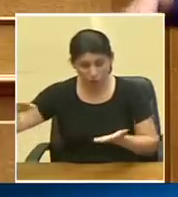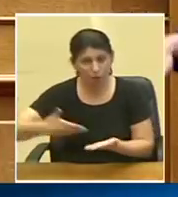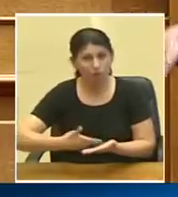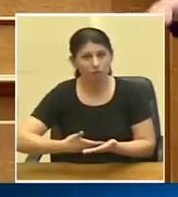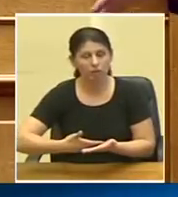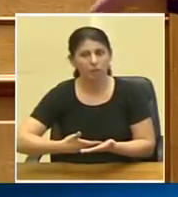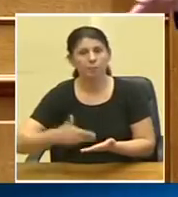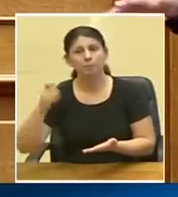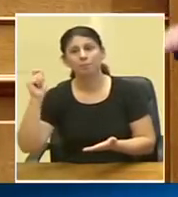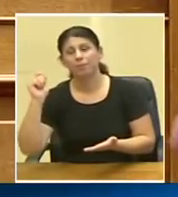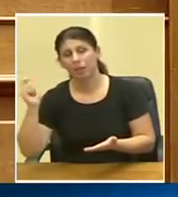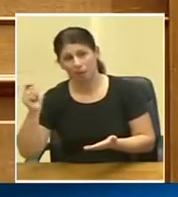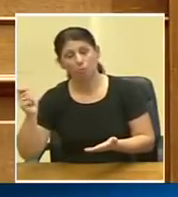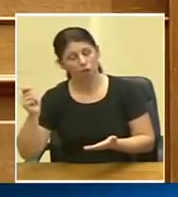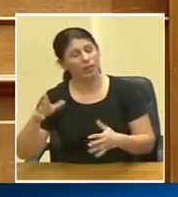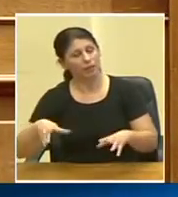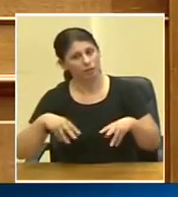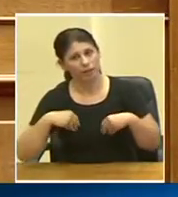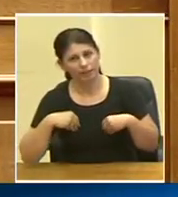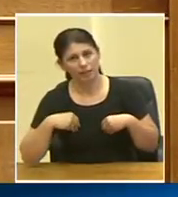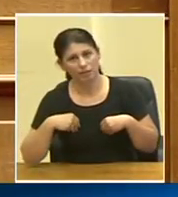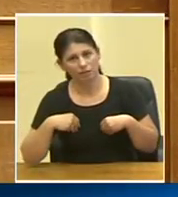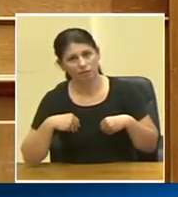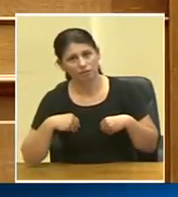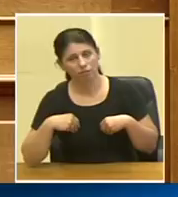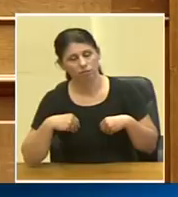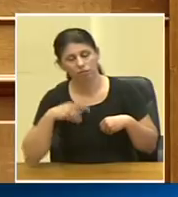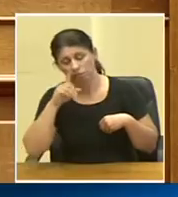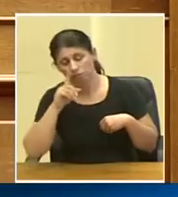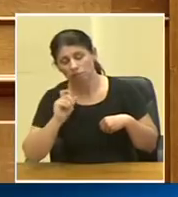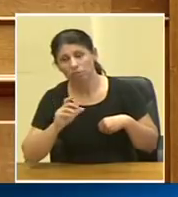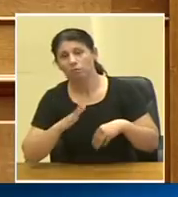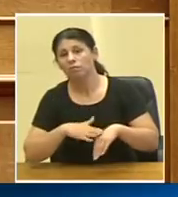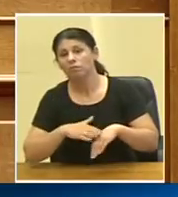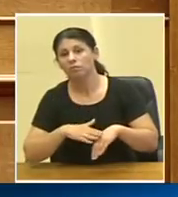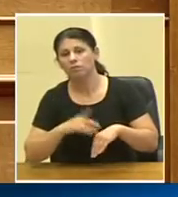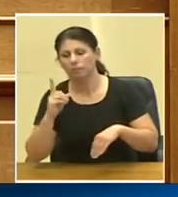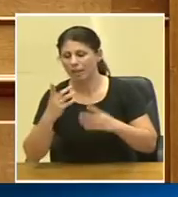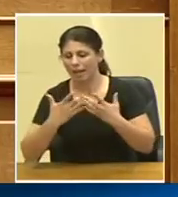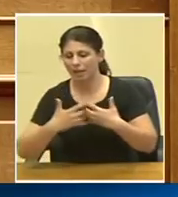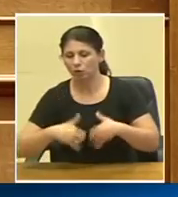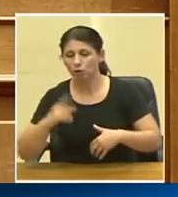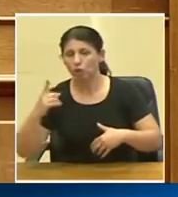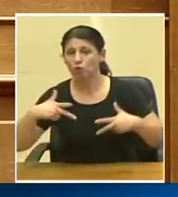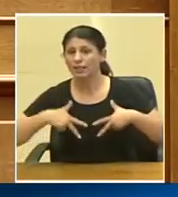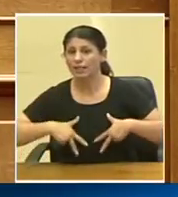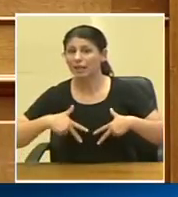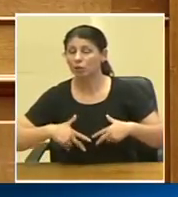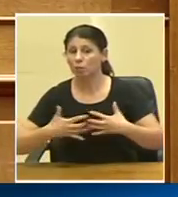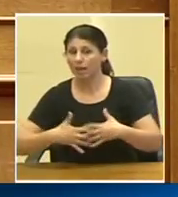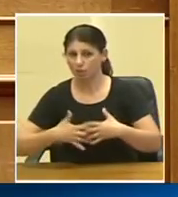υπουργικές θα γίνουν εκτές οφείλονται σε μια λειτουργία ενός κρατικού μηχανισμού